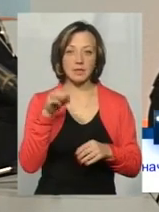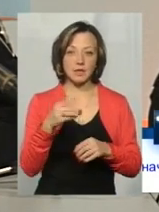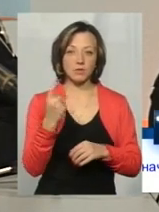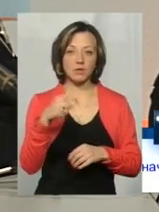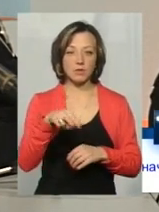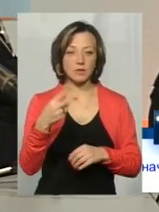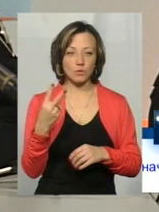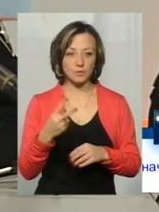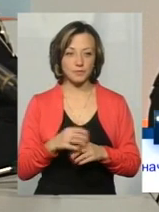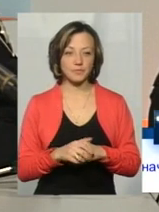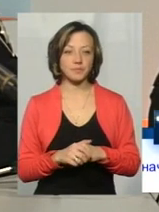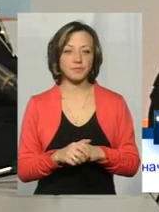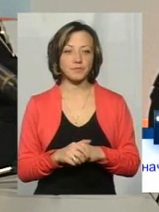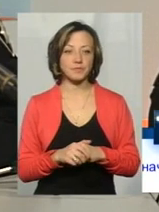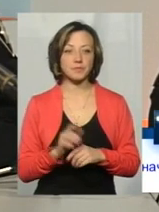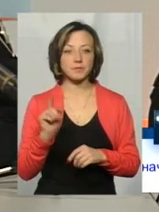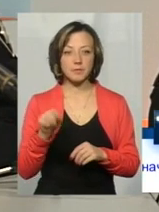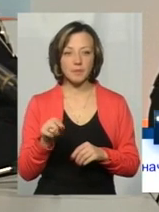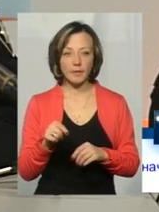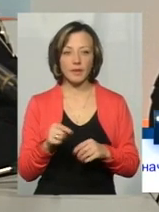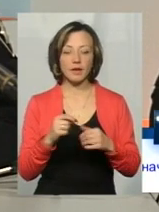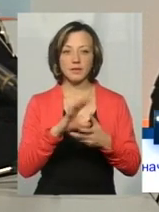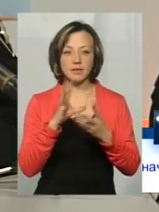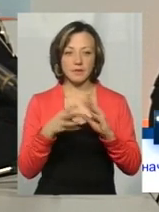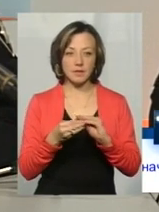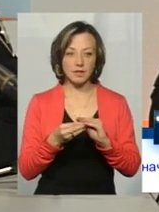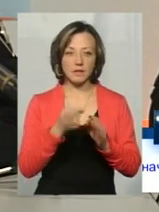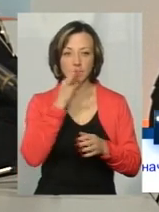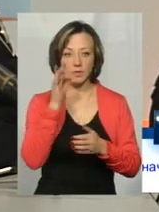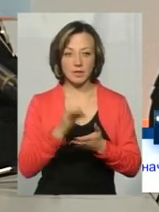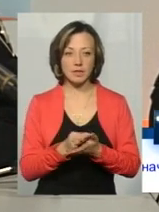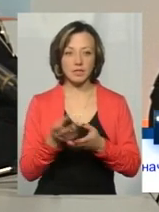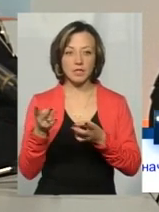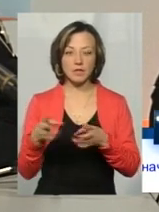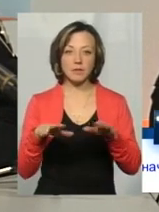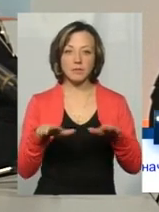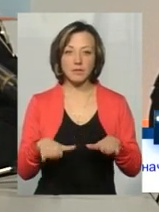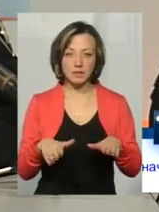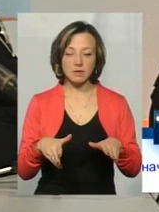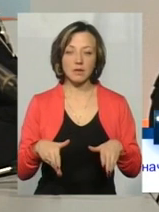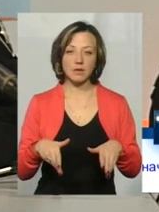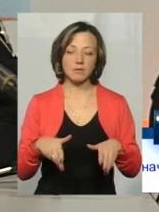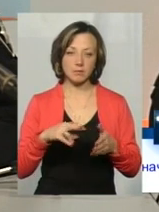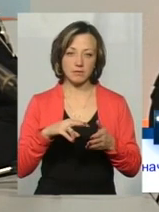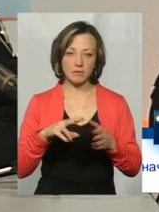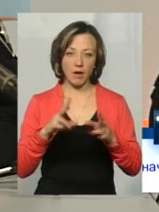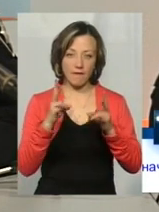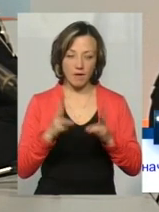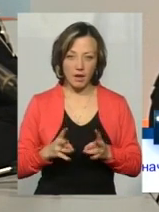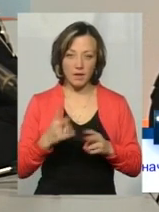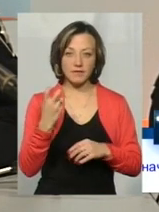122 і значком 4. Там, на сьогоднішній день, за це відповідальність за залишення водями в місця ДТП передбачено штраф